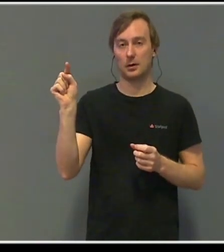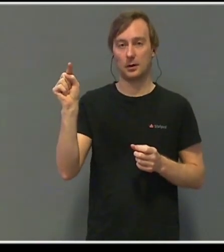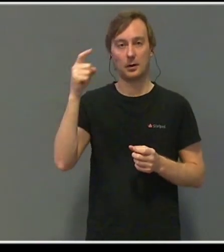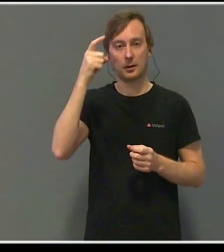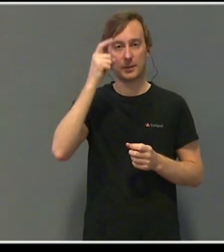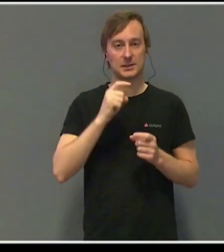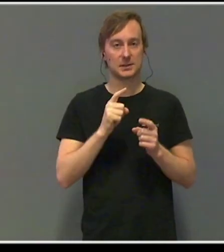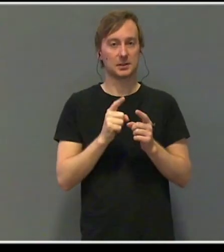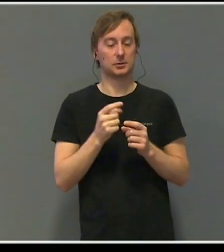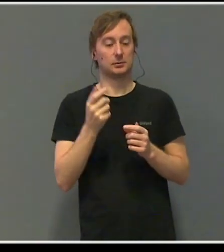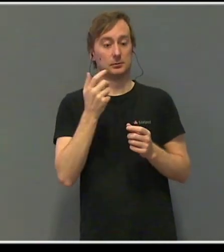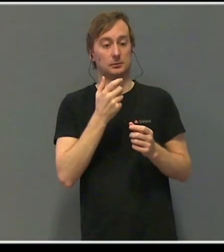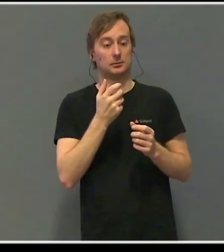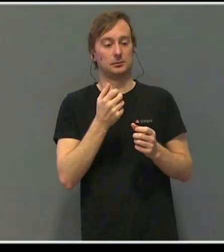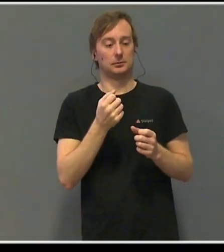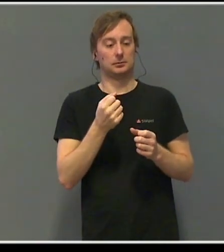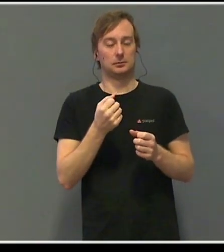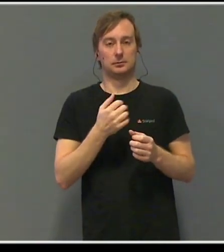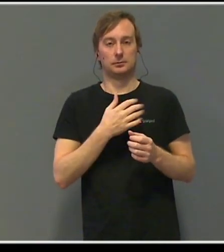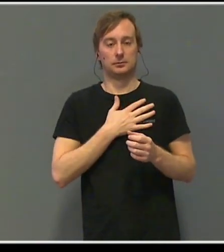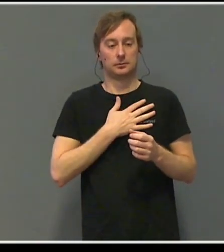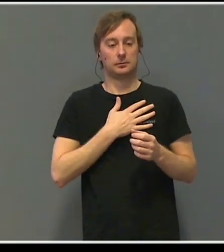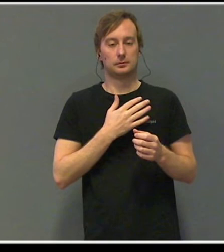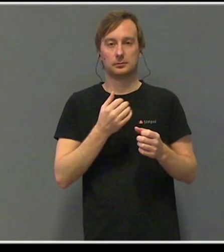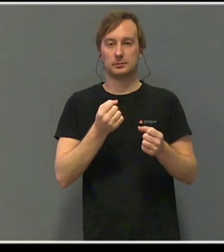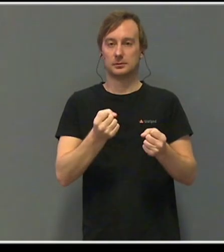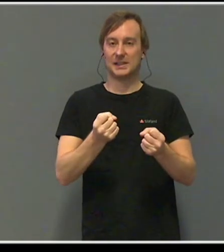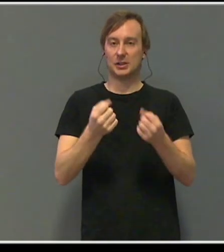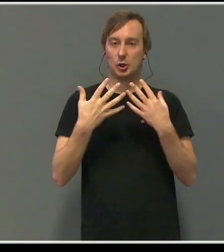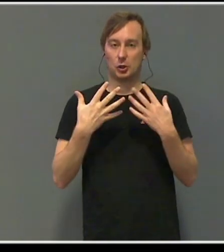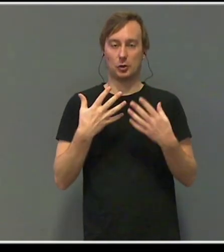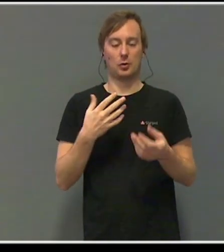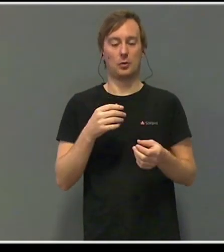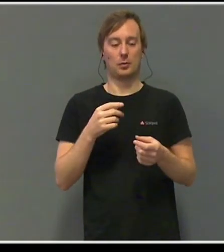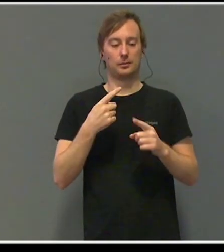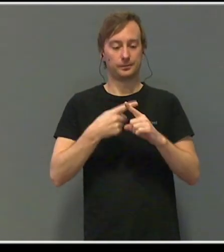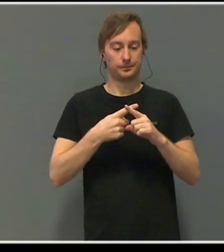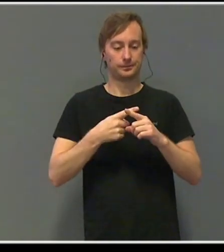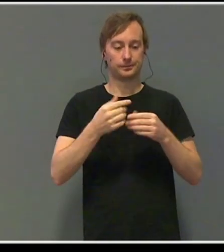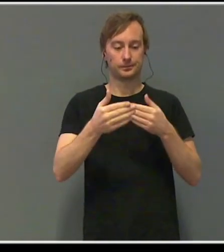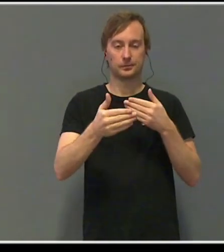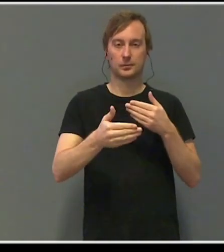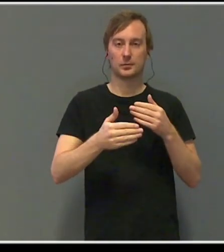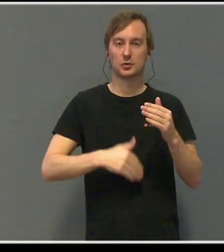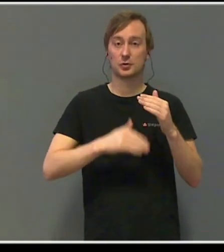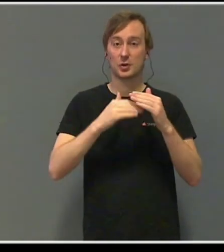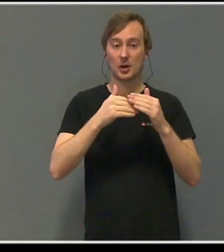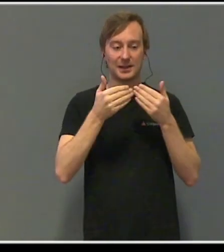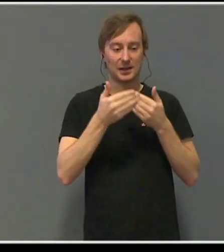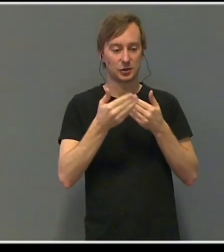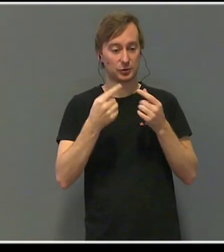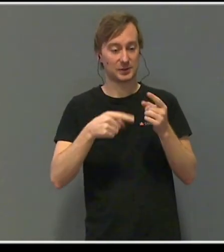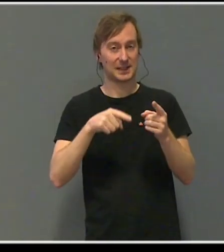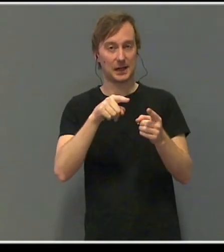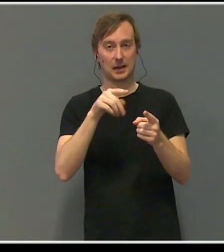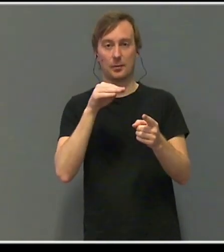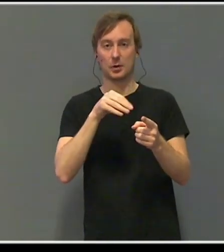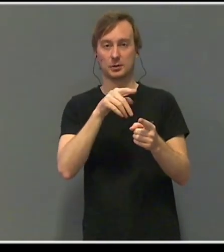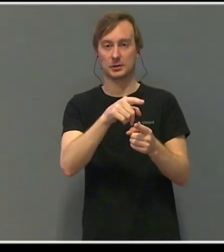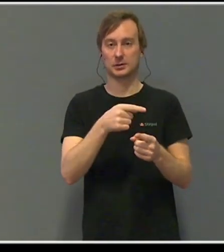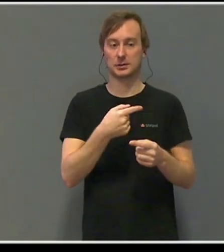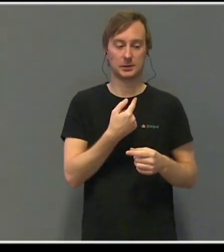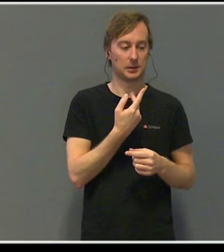veldig stert inntrykk og sosial relasjon til vår sønn. Tårene rant nedover kinnene våre. Vi så på hverandre.